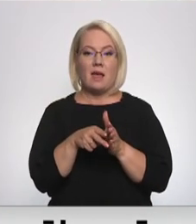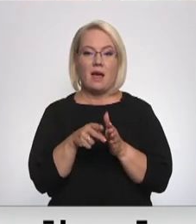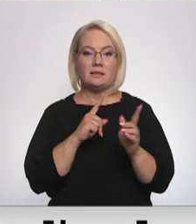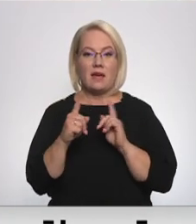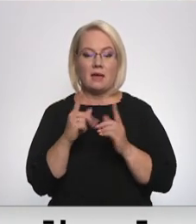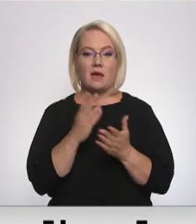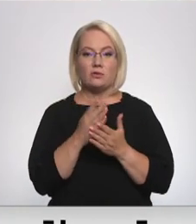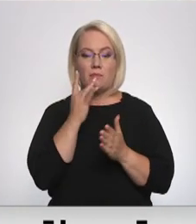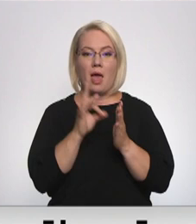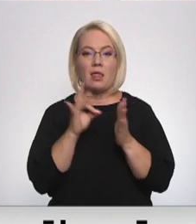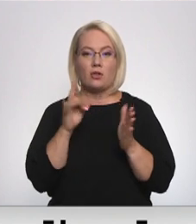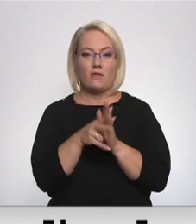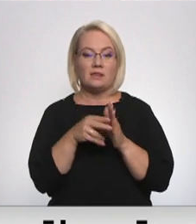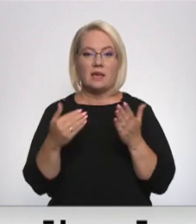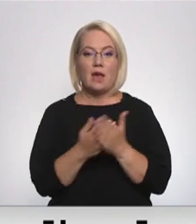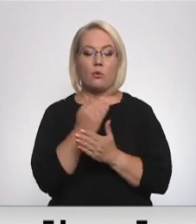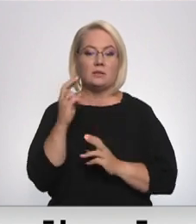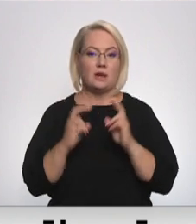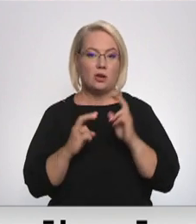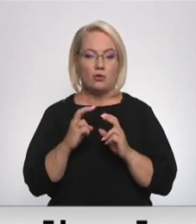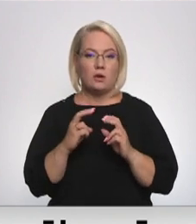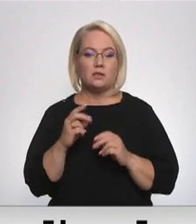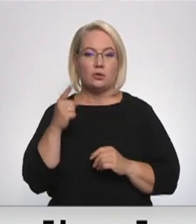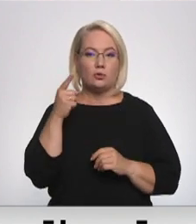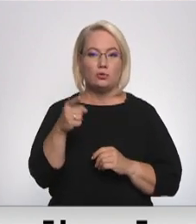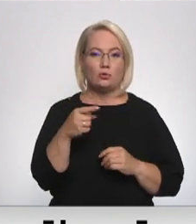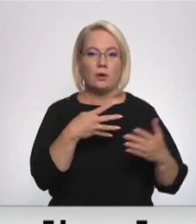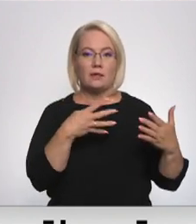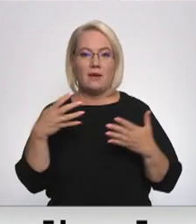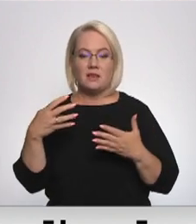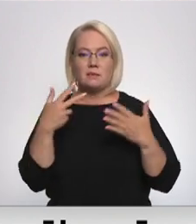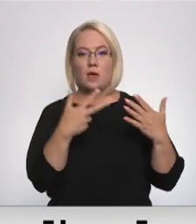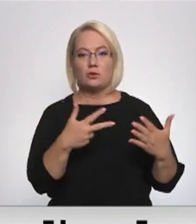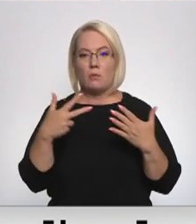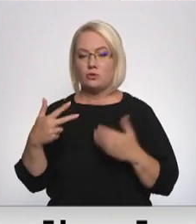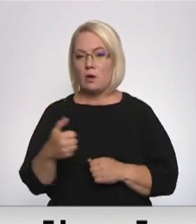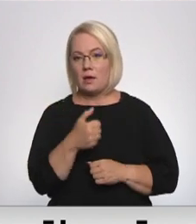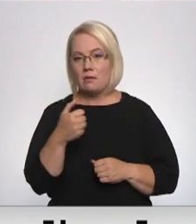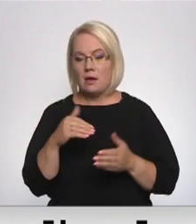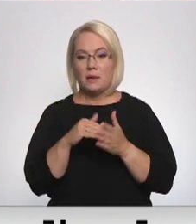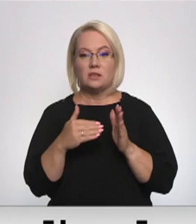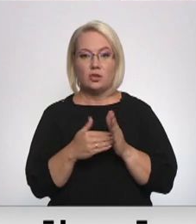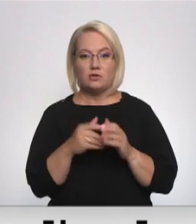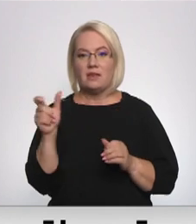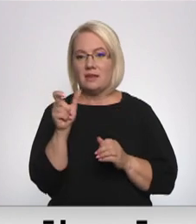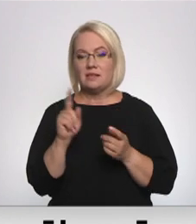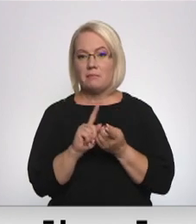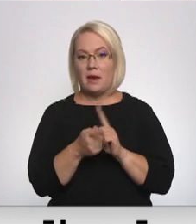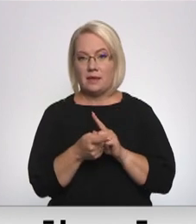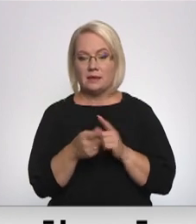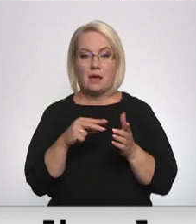elektrovilcieniem jaunākais ražots tālajā 1988. gadā, taču situācija drīz mainīsies.